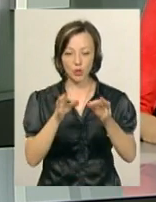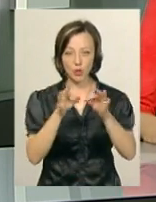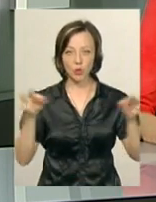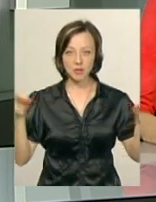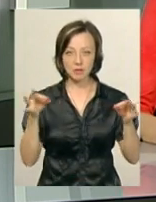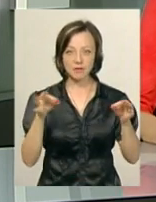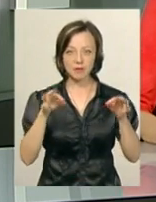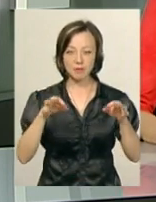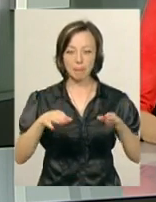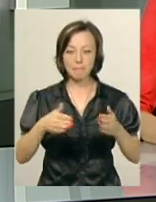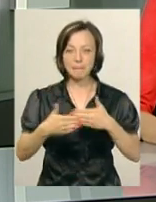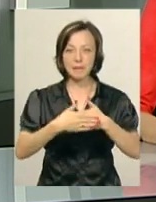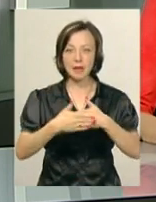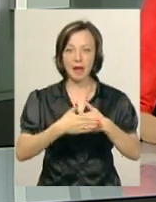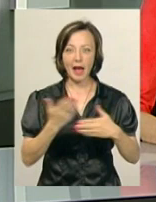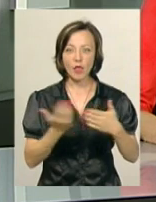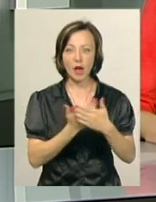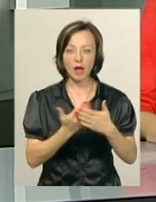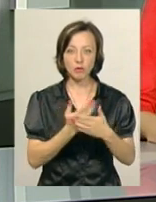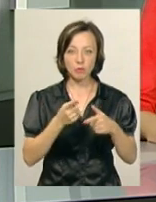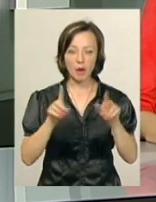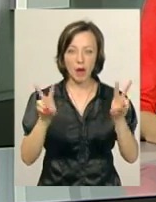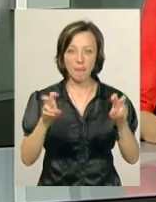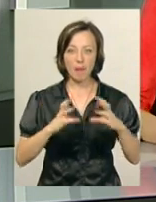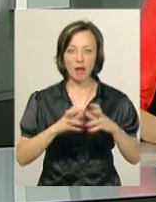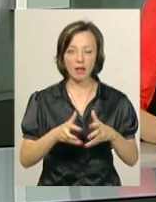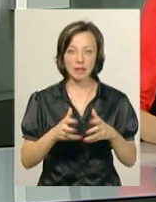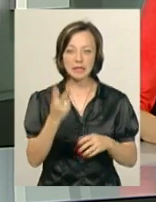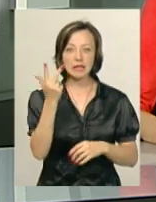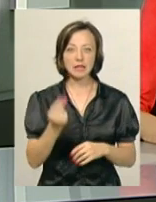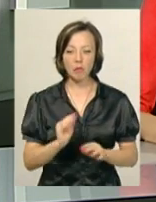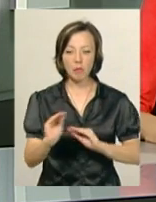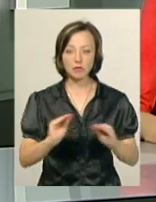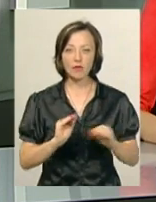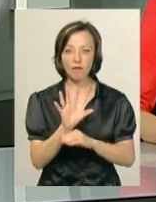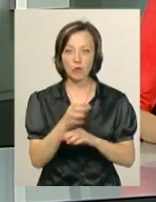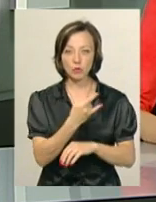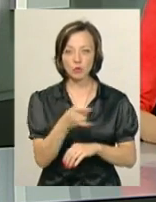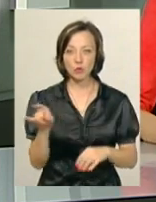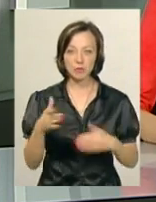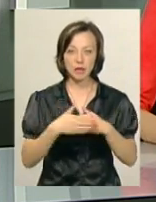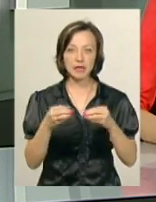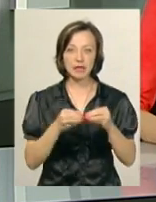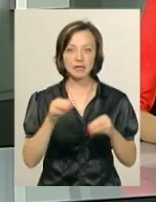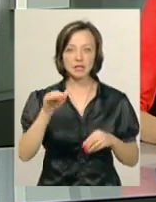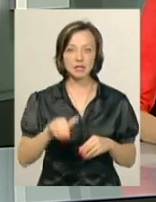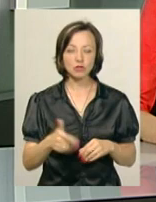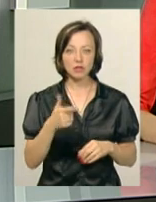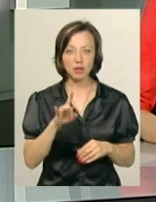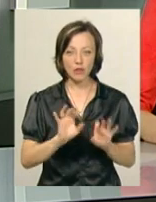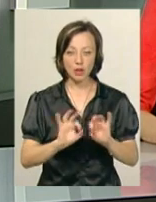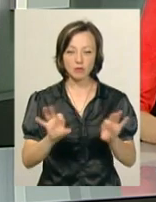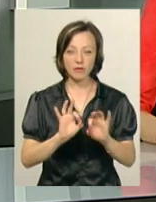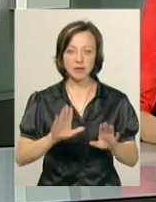закріпили перед кінотеатром «Планета». Роботи тривали три дні. Облаштування фотозони коштувало близько 10 тисяч гривень,